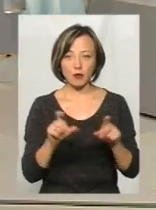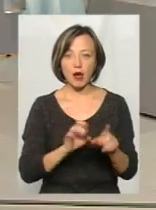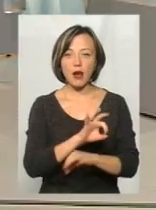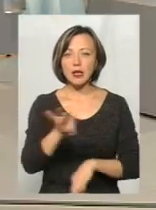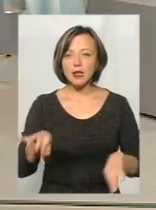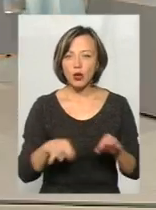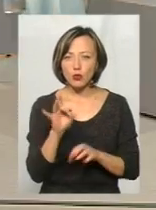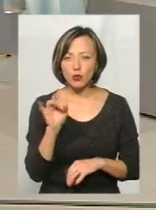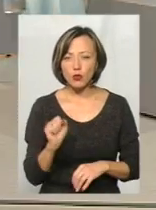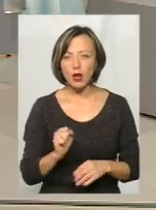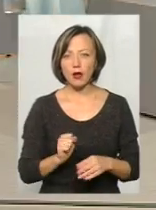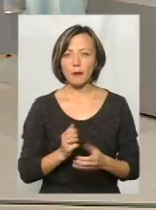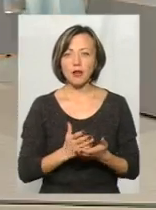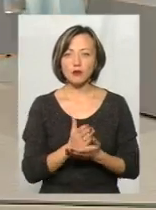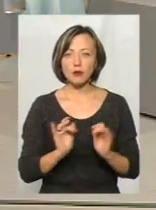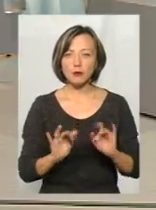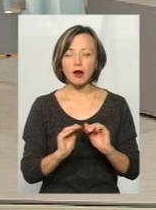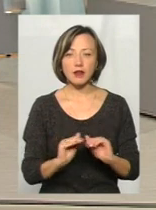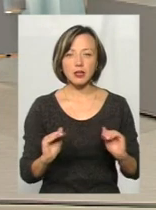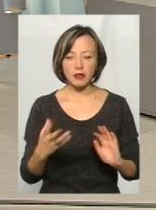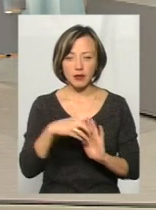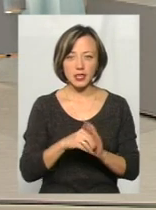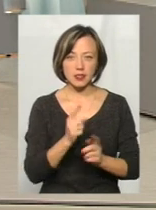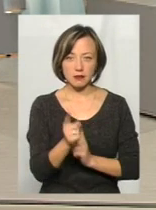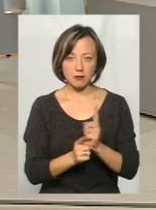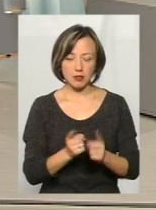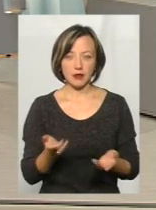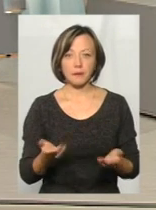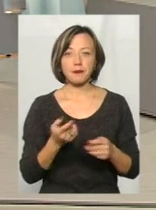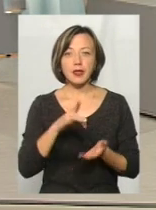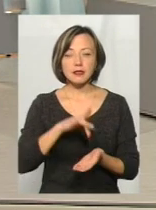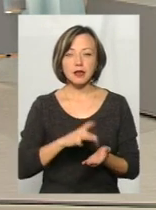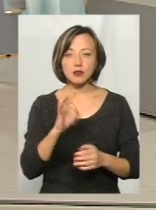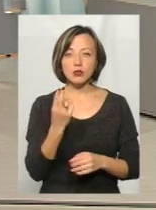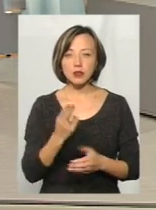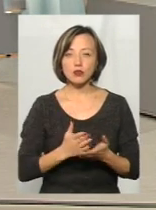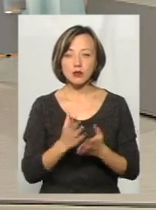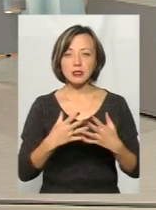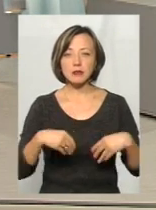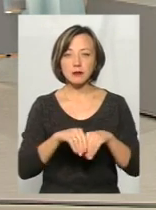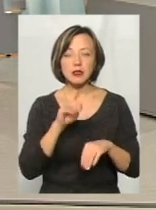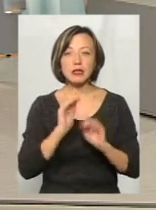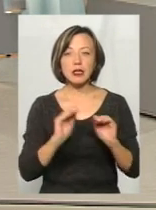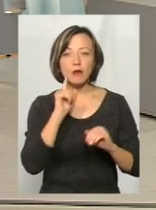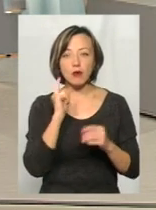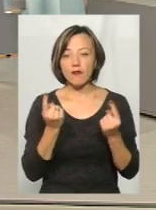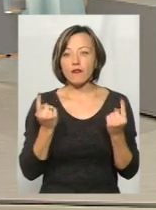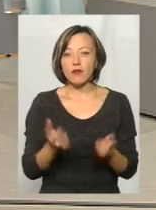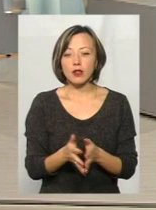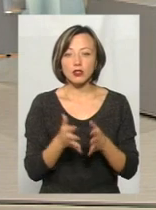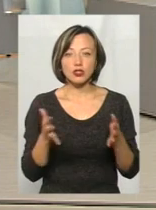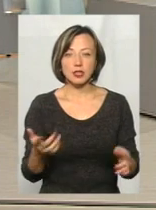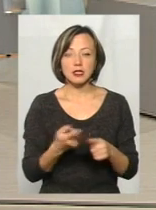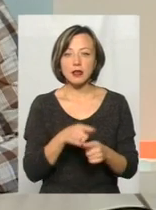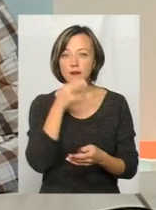архітектура, служба у справах дітей, вже внесені зміни в чинні законодавства, центр соціальних служб сім'ї дітей та молоді. Тобто це